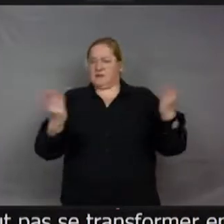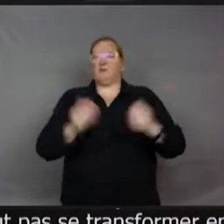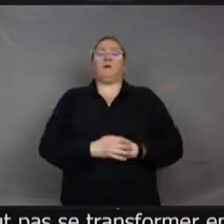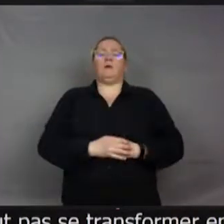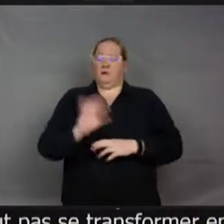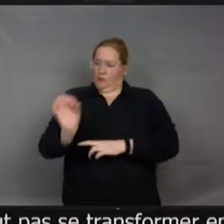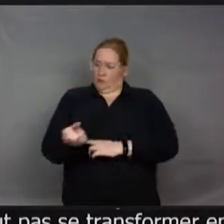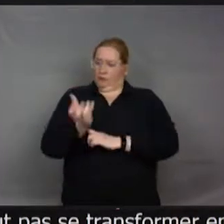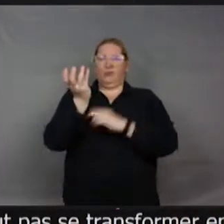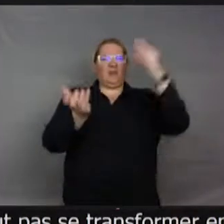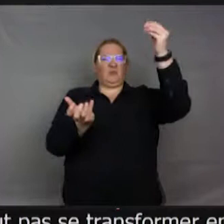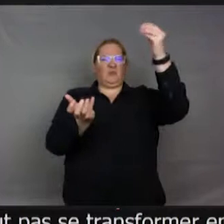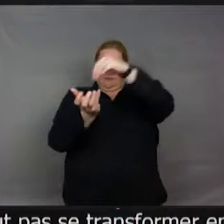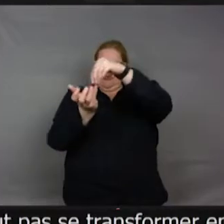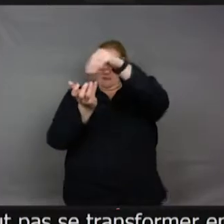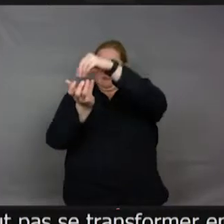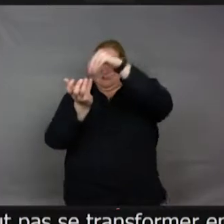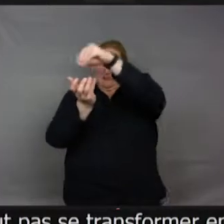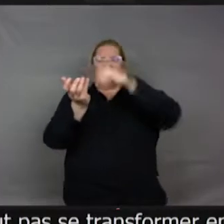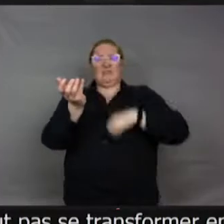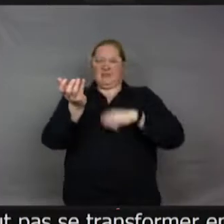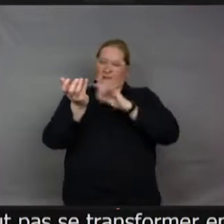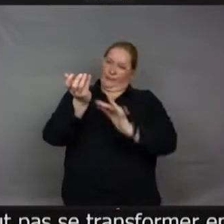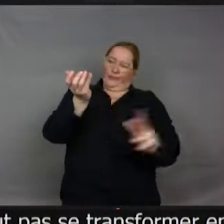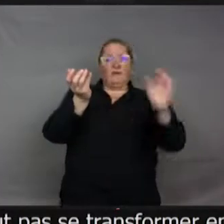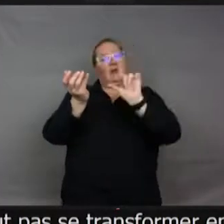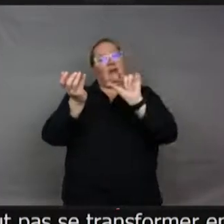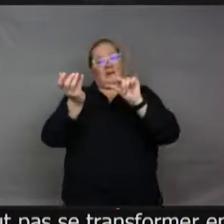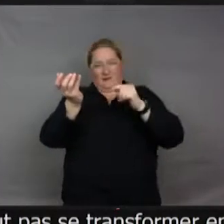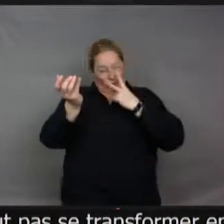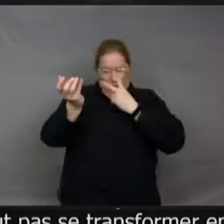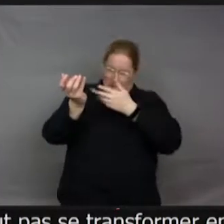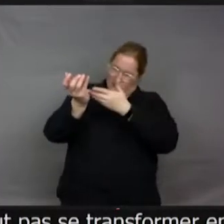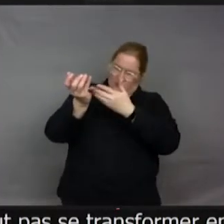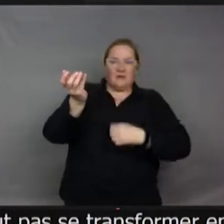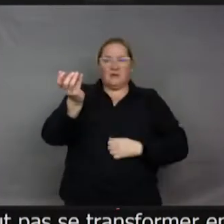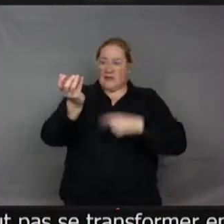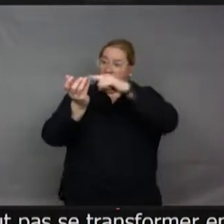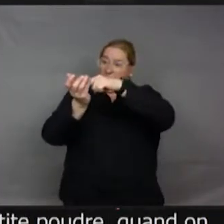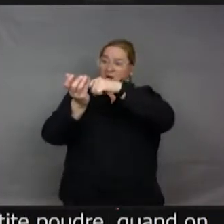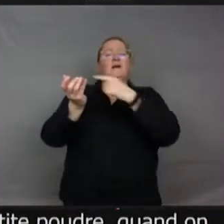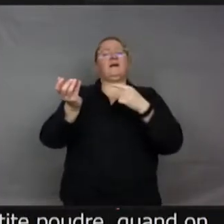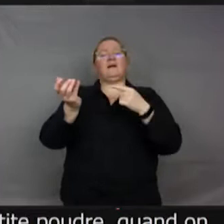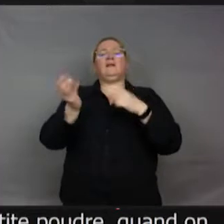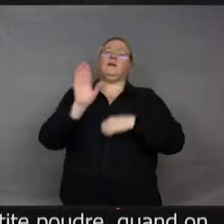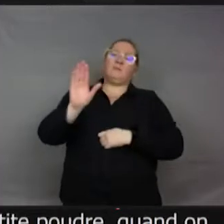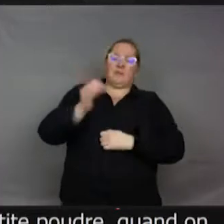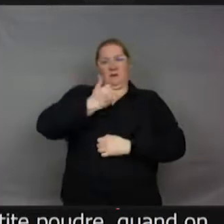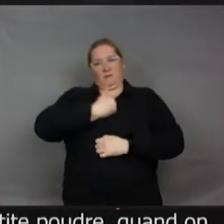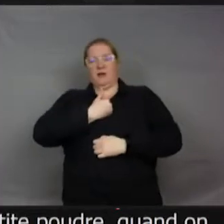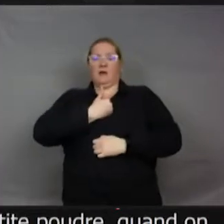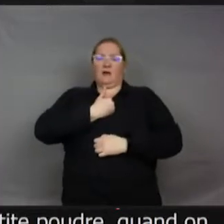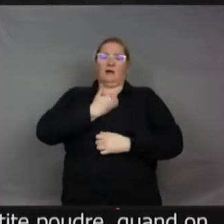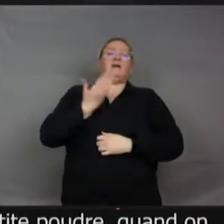poudre. Quand on tape parfois des fleurs, c'est en fait là où vont se constituer les gamètes mâles, l'équivalent des spermatozoïdes.